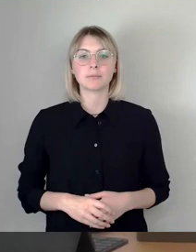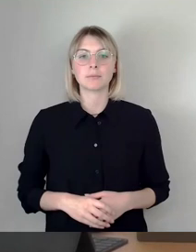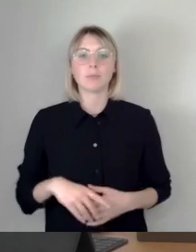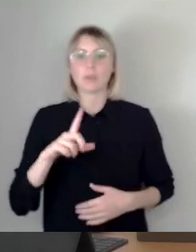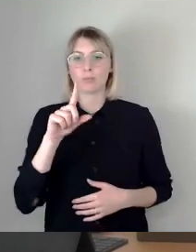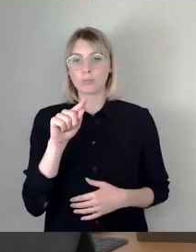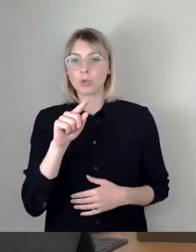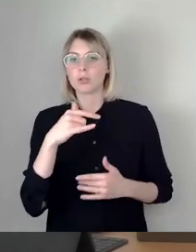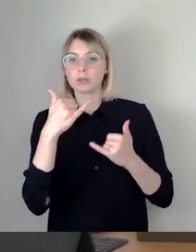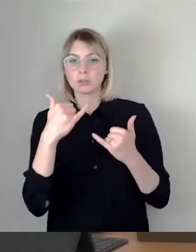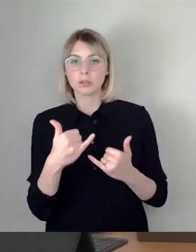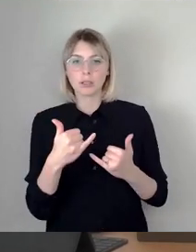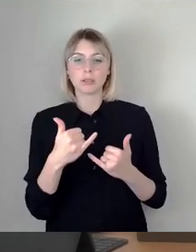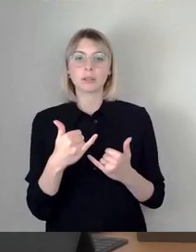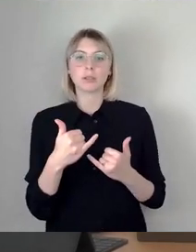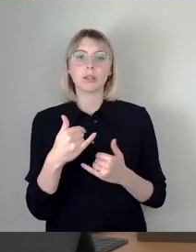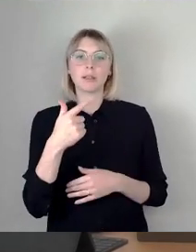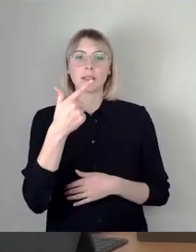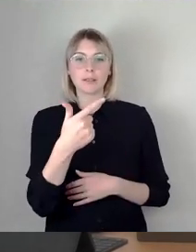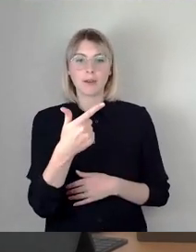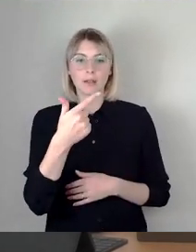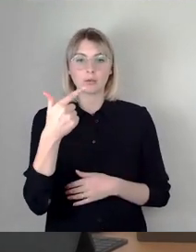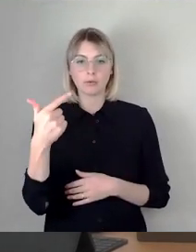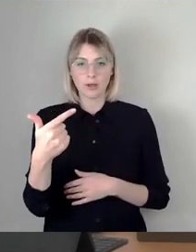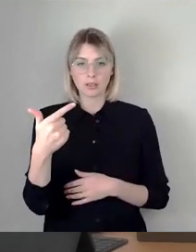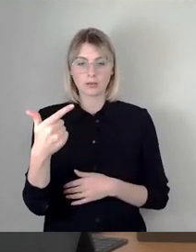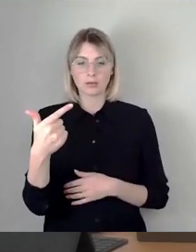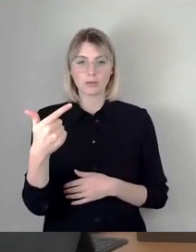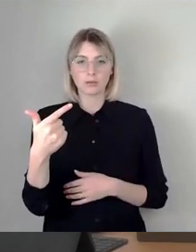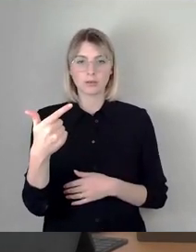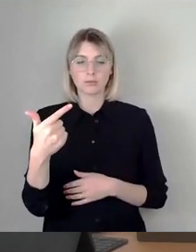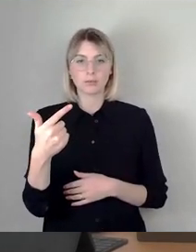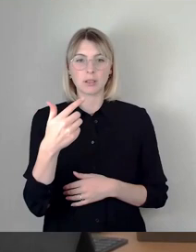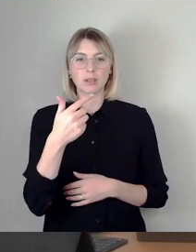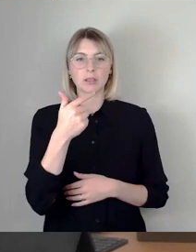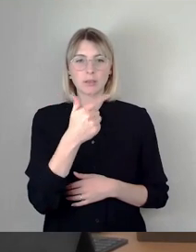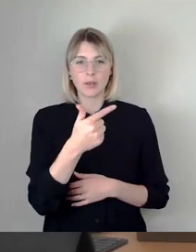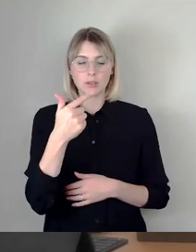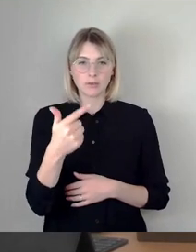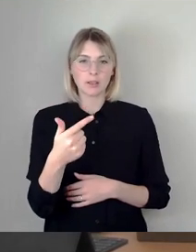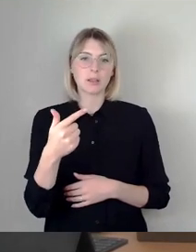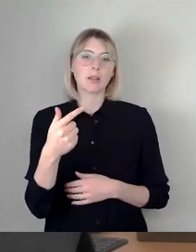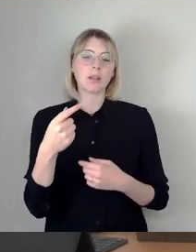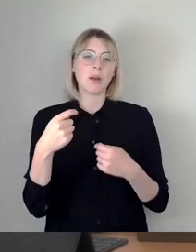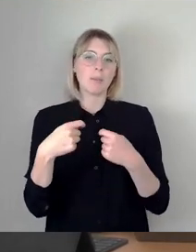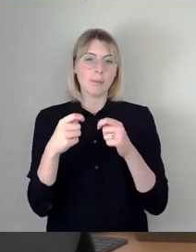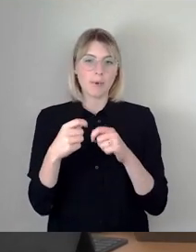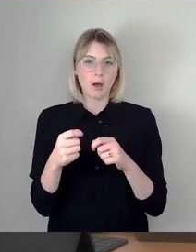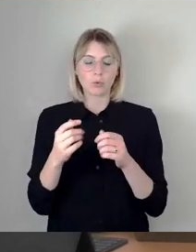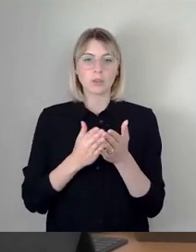22. 22 Bebauungsplan in Dresden-Klotscher,